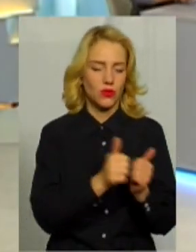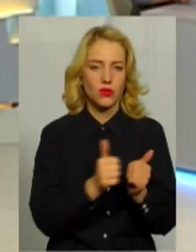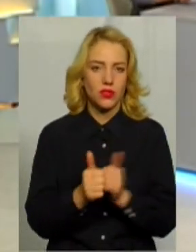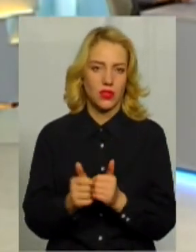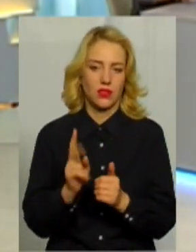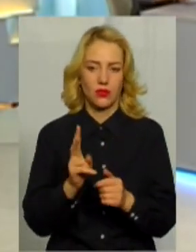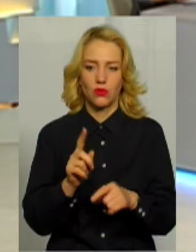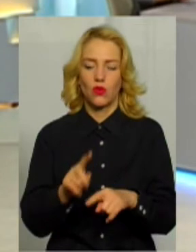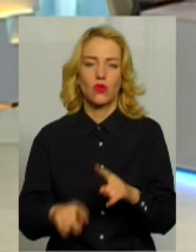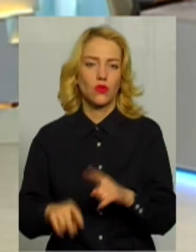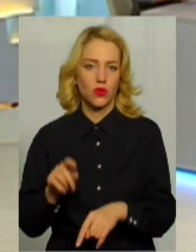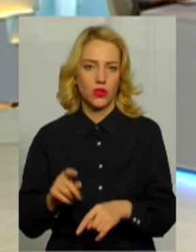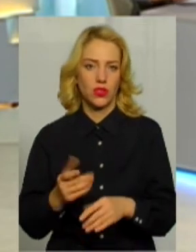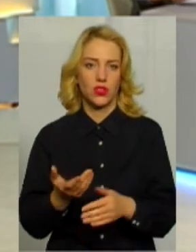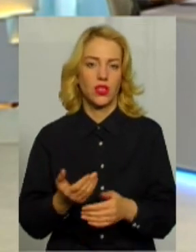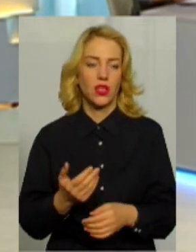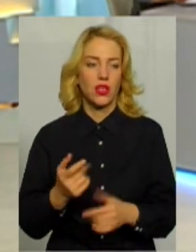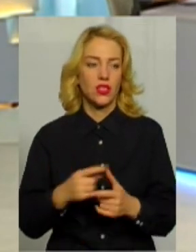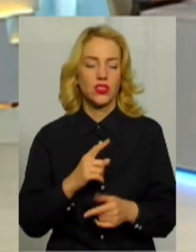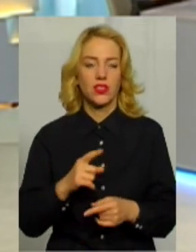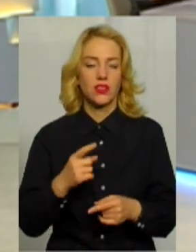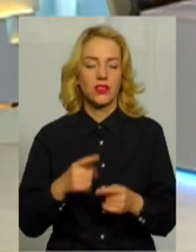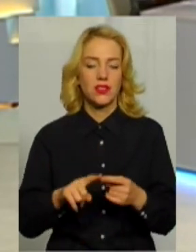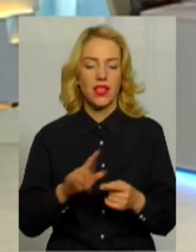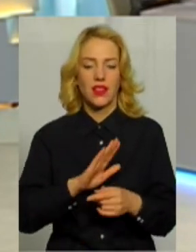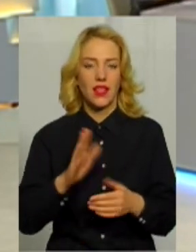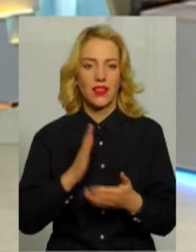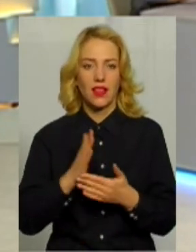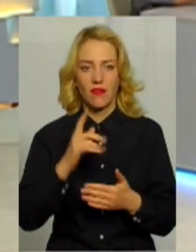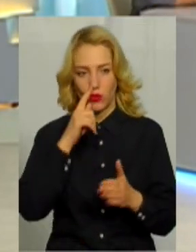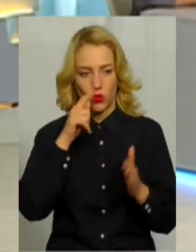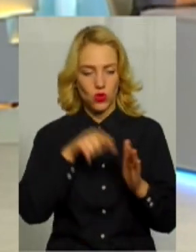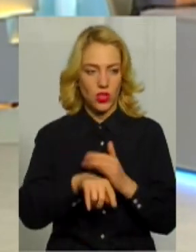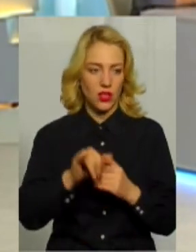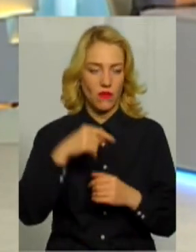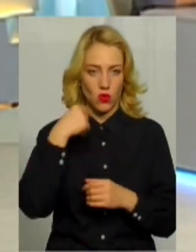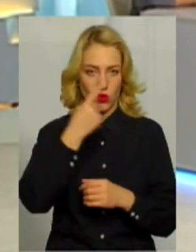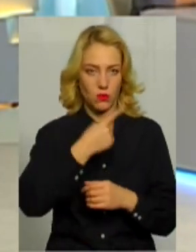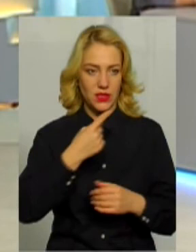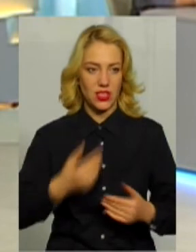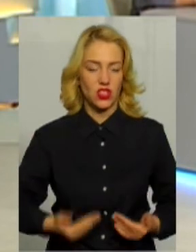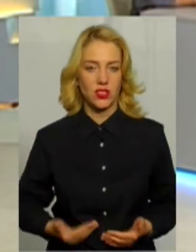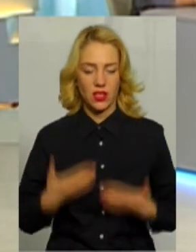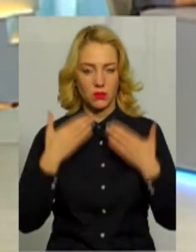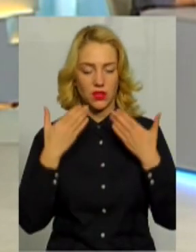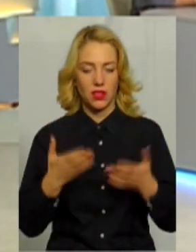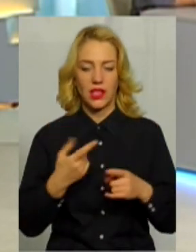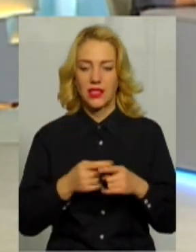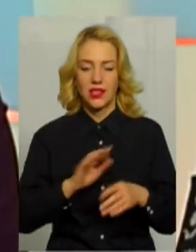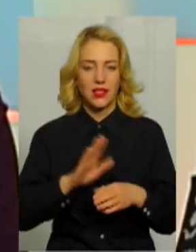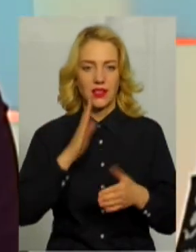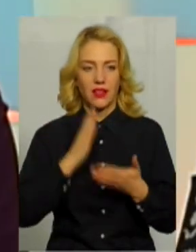І чи це не втручання в особисте життя? Ні, це не є